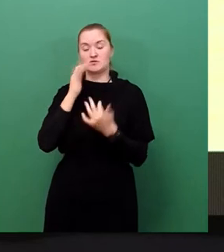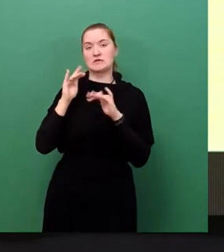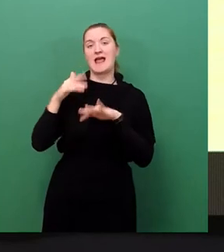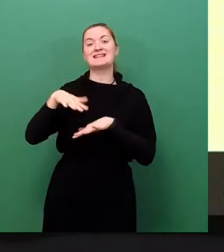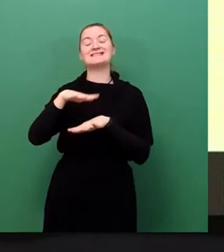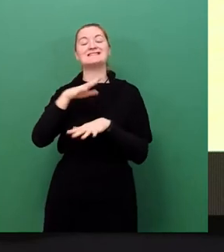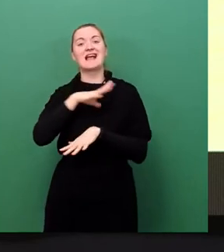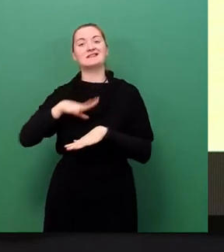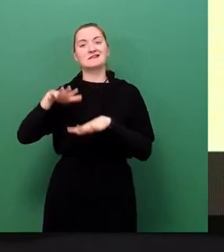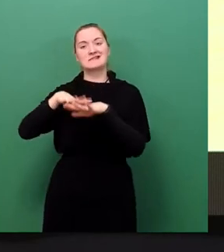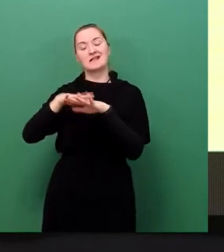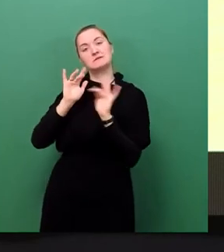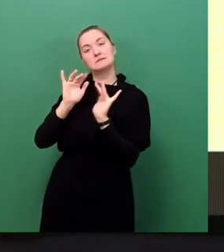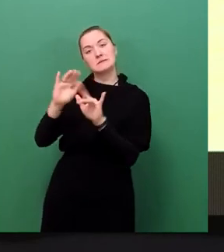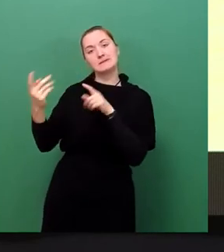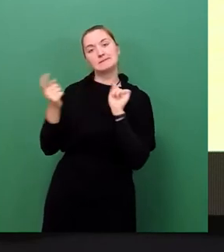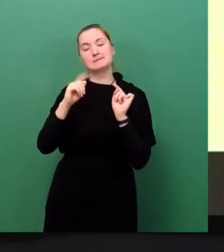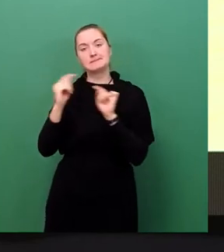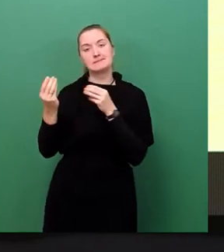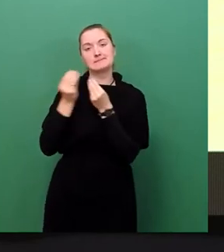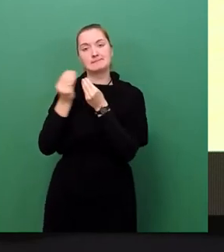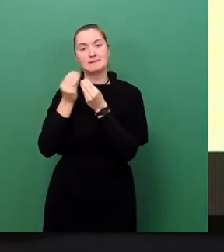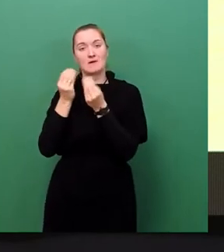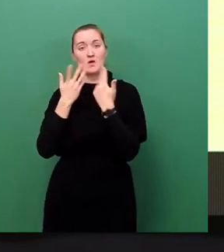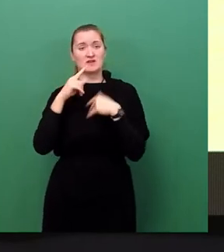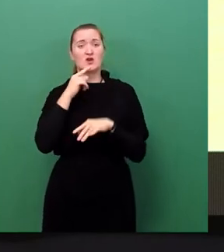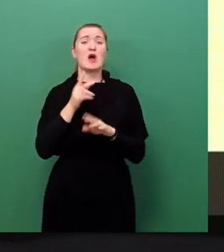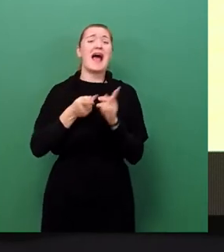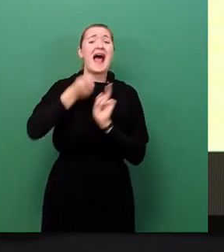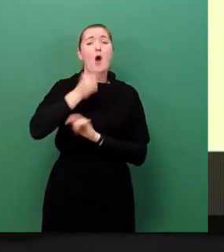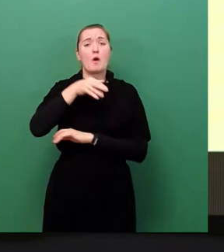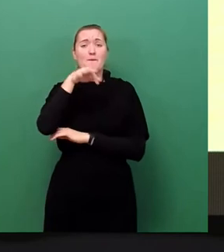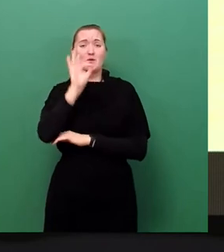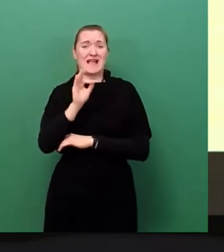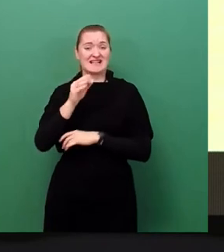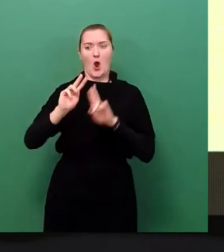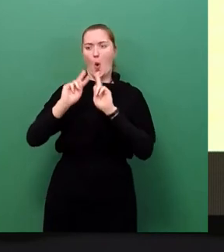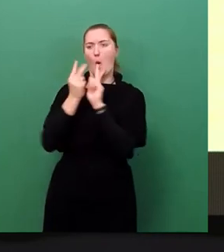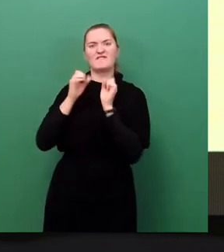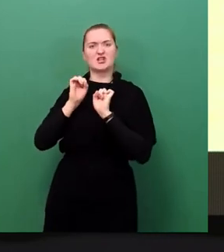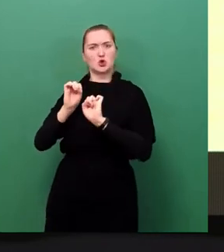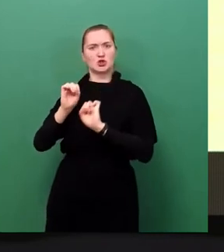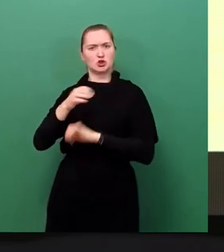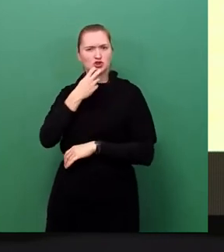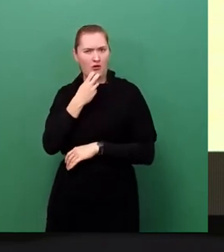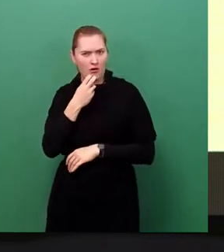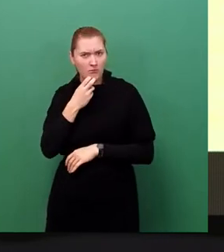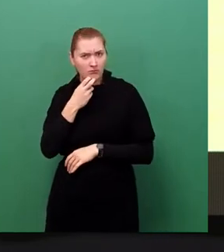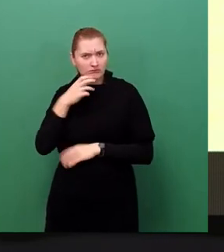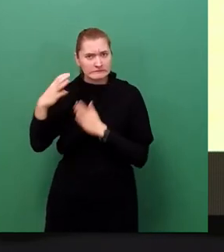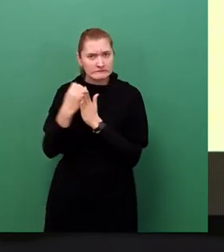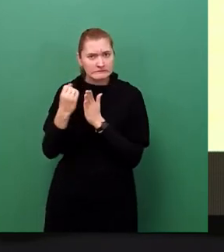Stadtverwaltung und Eigenbetriebe sollen 100 Prozent Ökostrom beziehen. Dieser Schaufensterantrag wurde abgelehnt